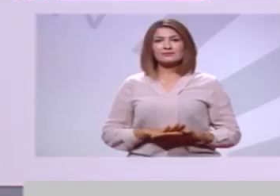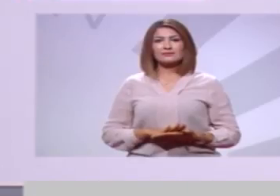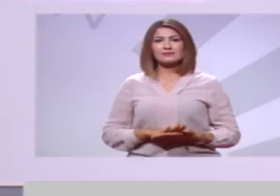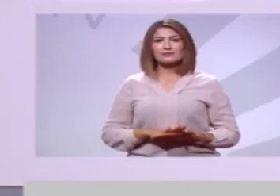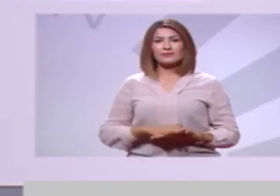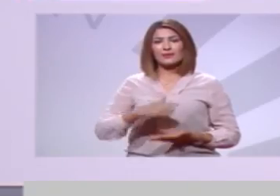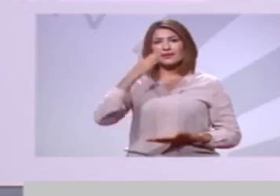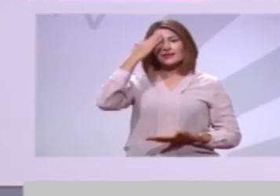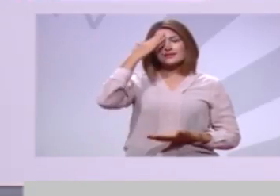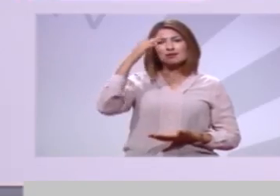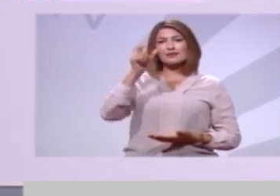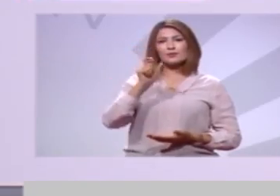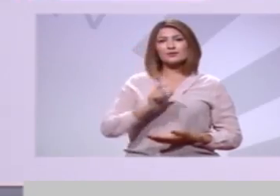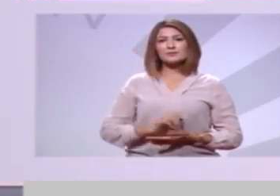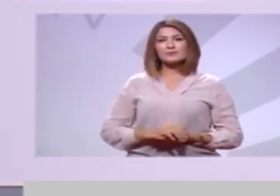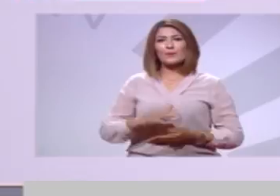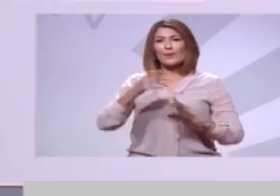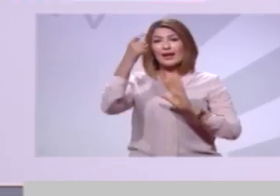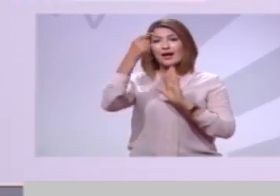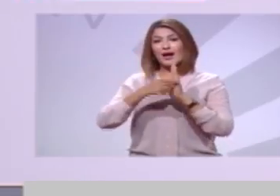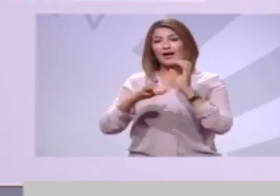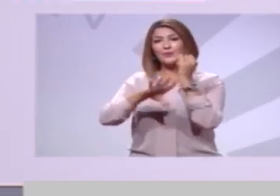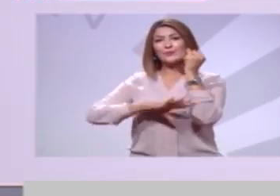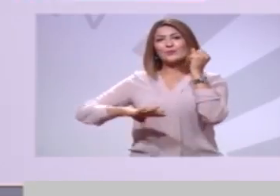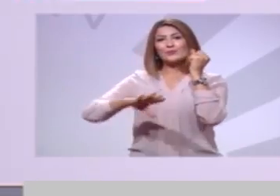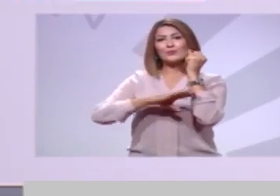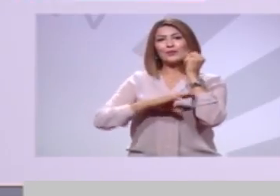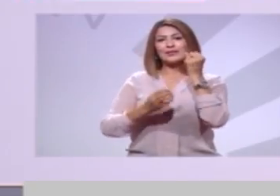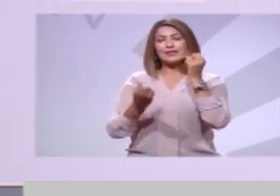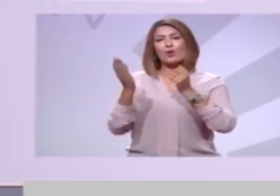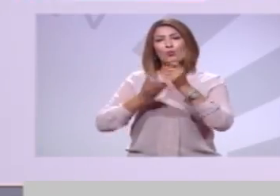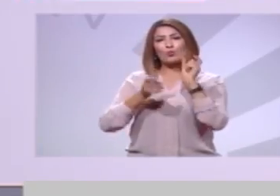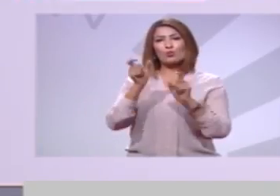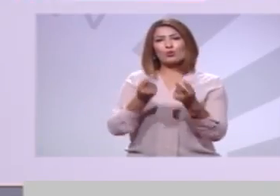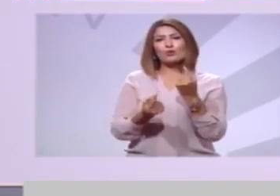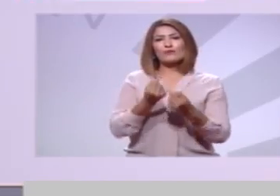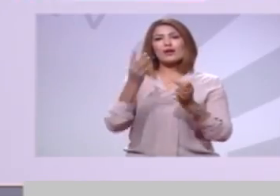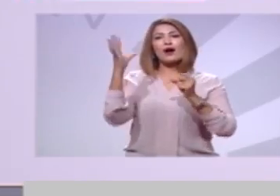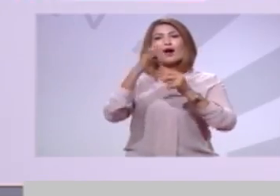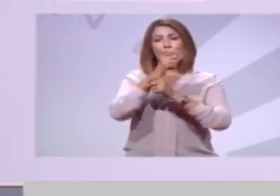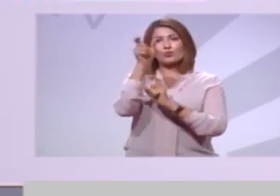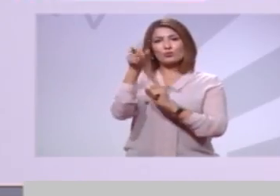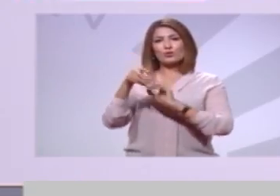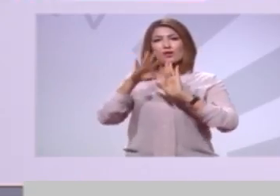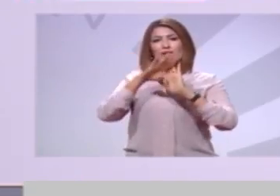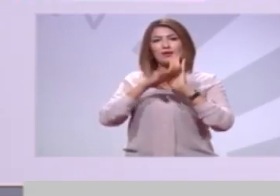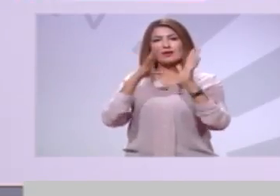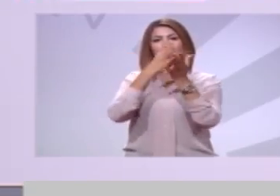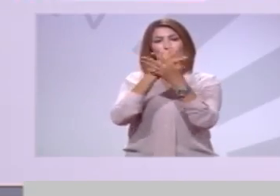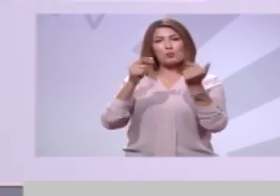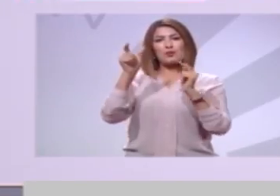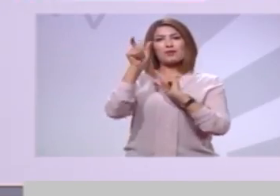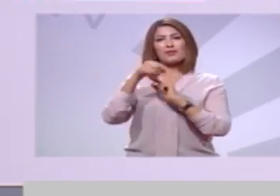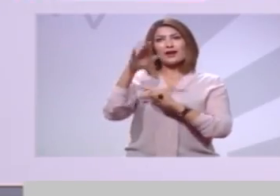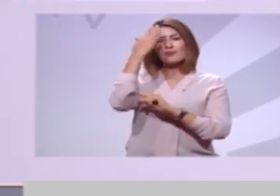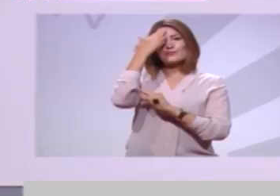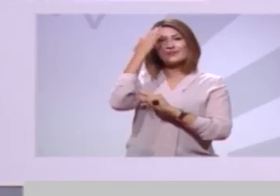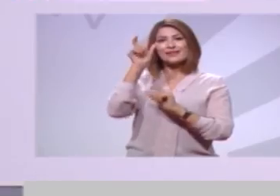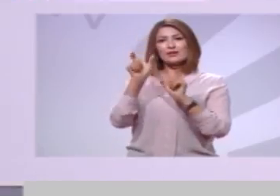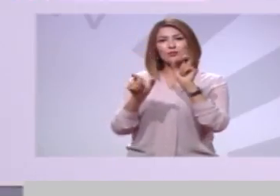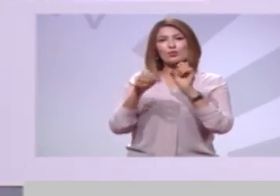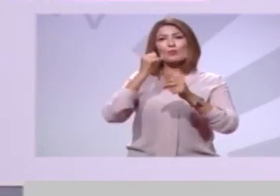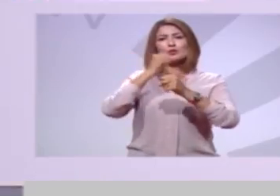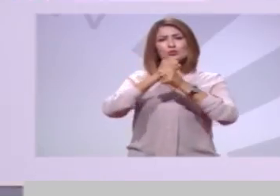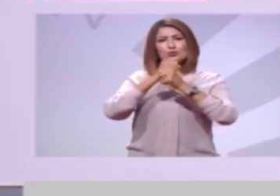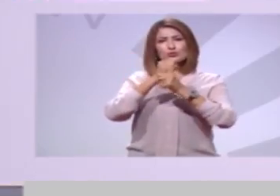السلام عليكم قائمة البنية التحتية والفلاحة أولوية برنامجنا واضح نحن في الميدان ونعرف مشاغ المواطنين في بوع عرقوب